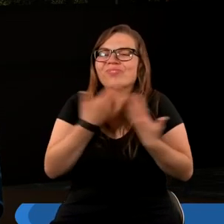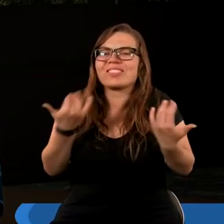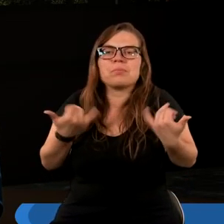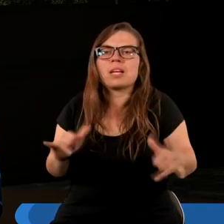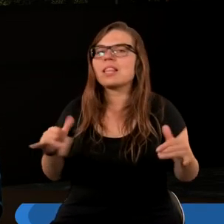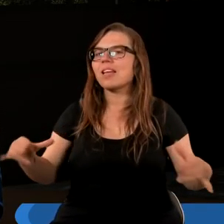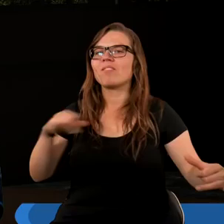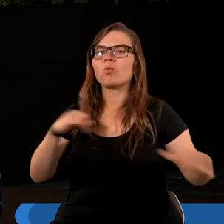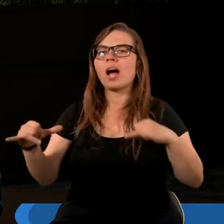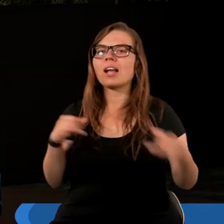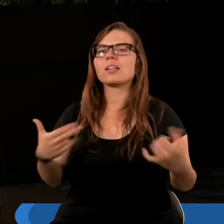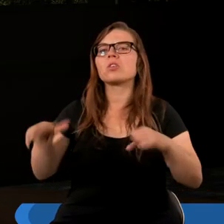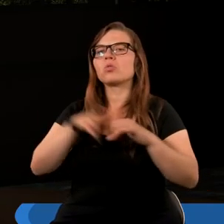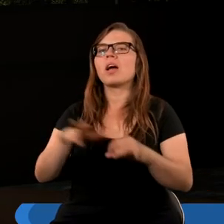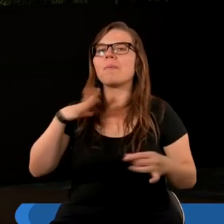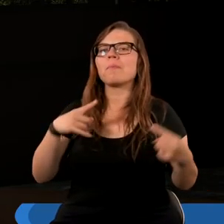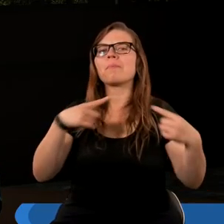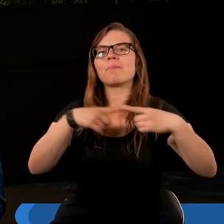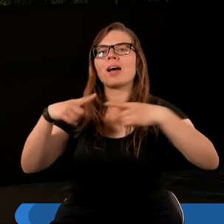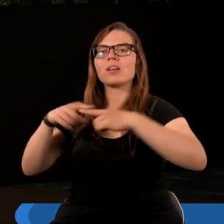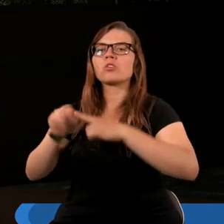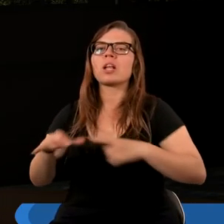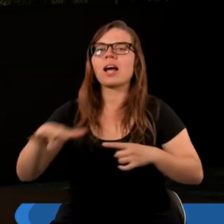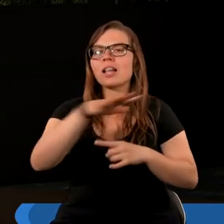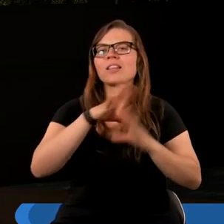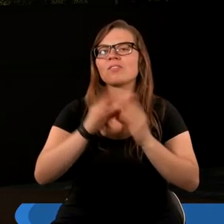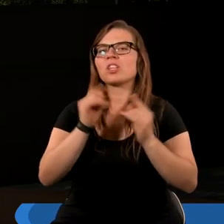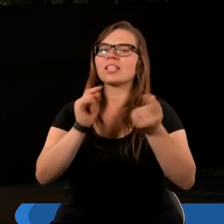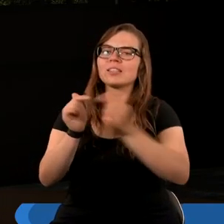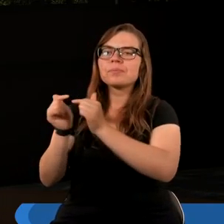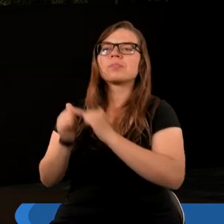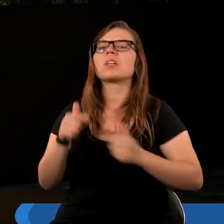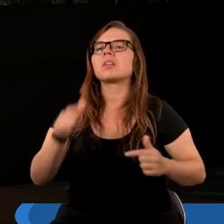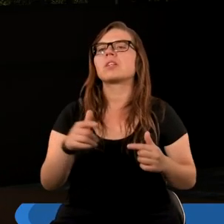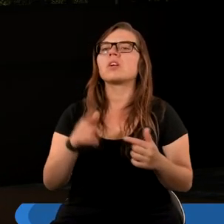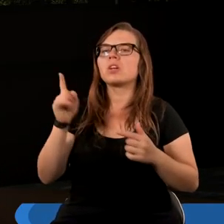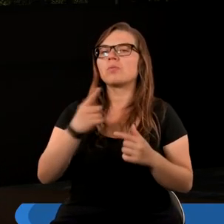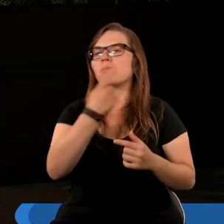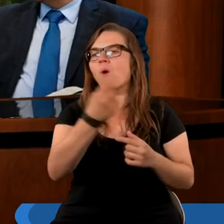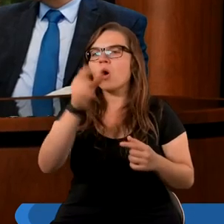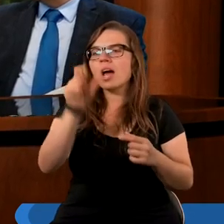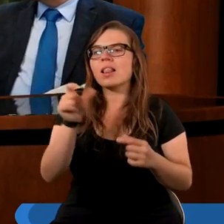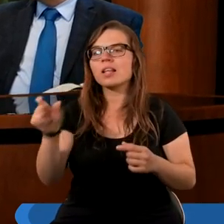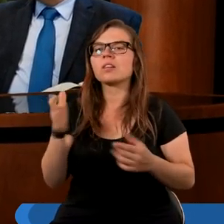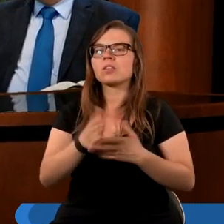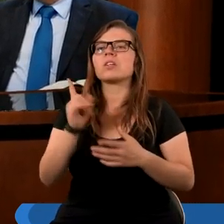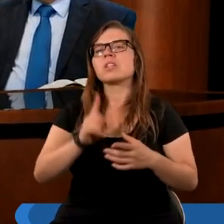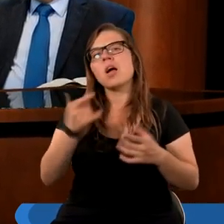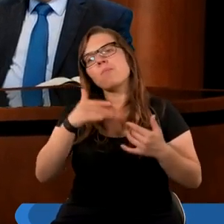nie ma innej władzy, która by pasowała do tych wszystkich opisów. Bo jeżeli weźmiemy pojedynczy, to być może